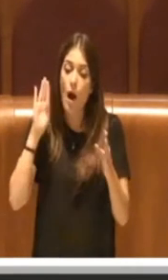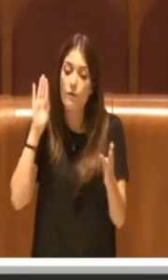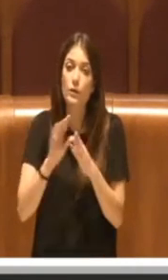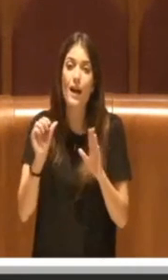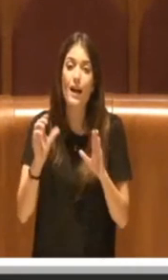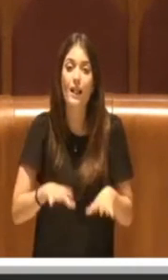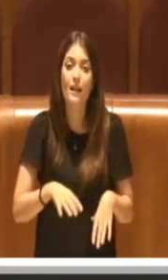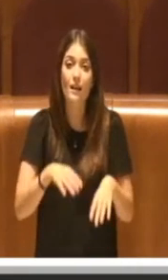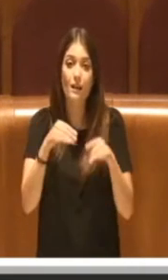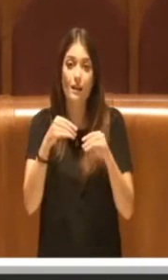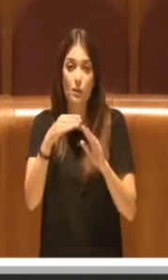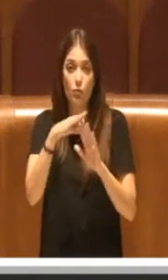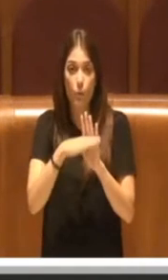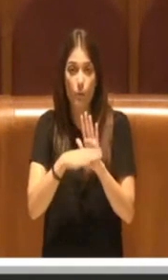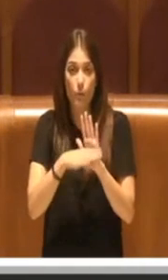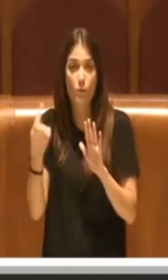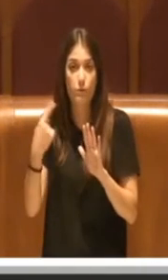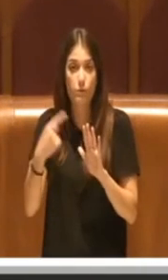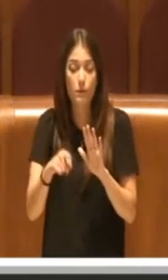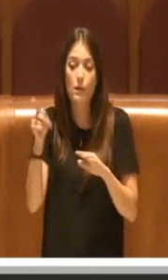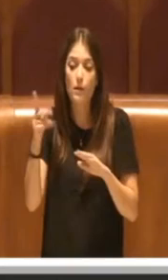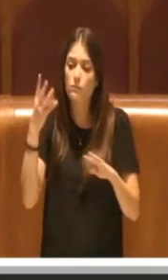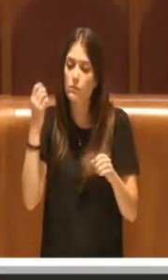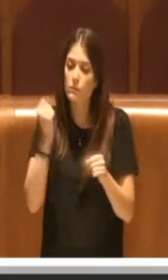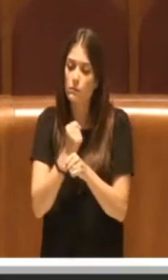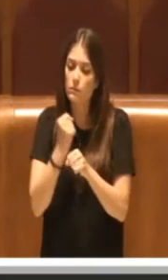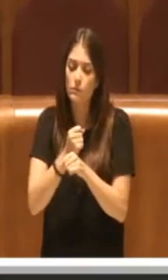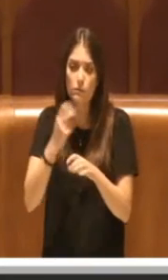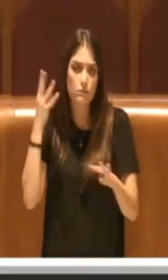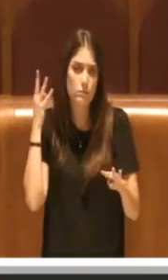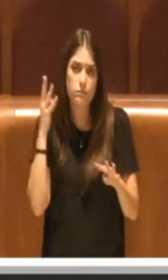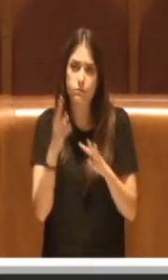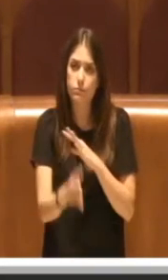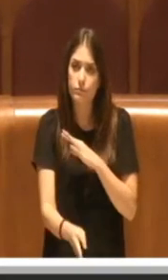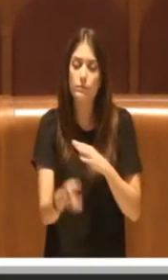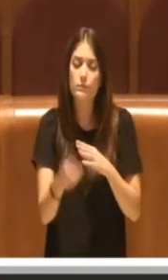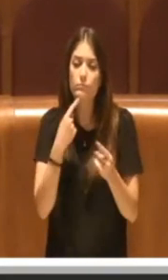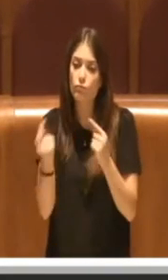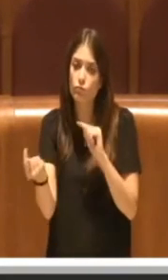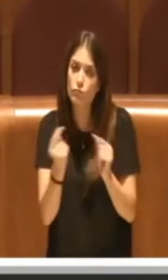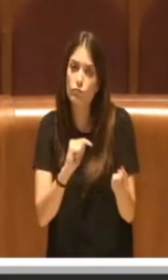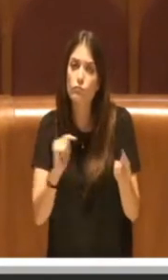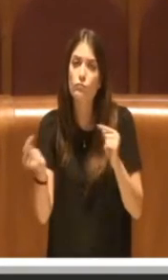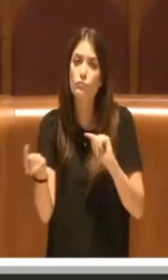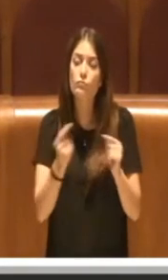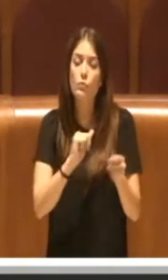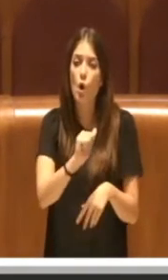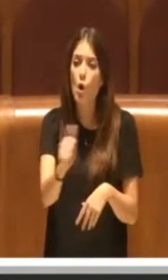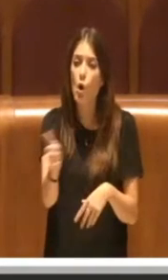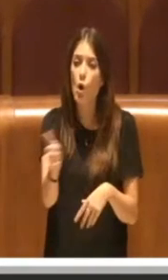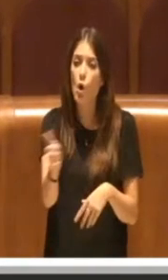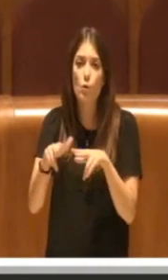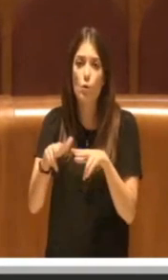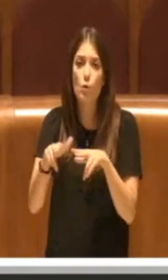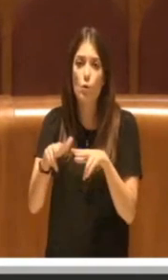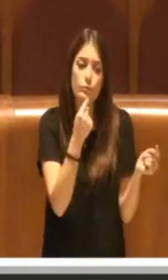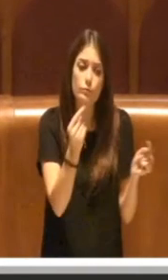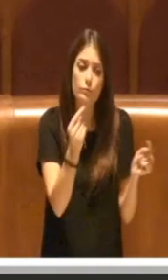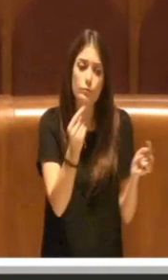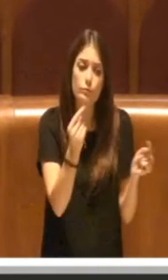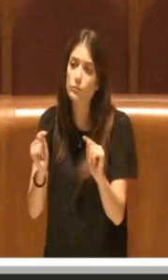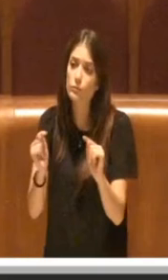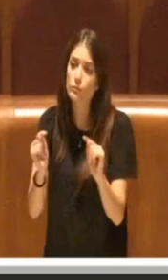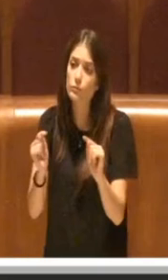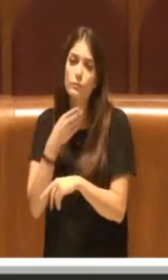fare una profonda operazione di interlocuzione in ogni municipio e su ogni